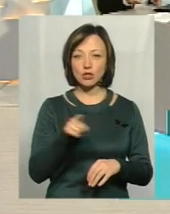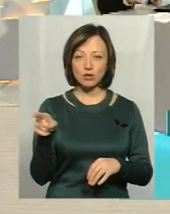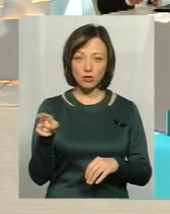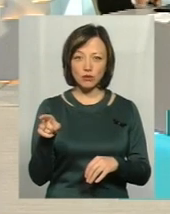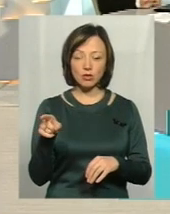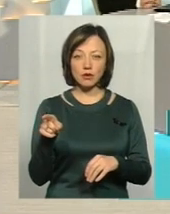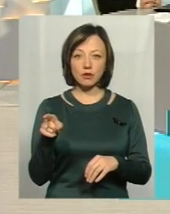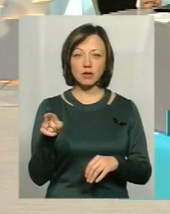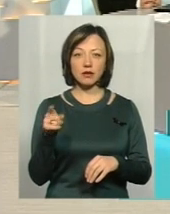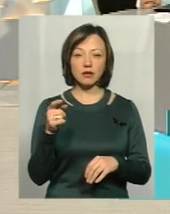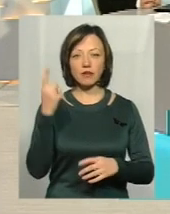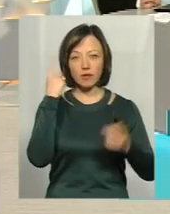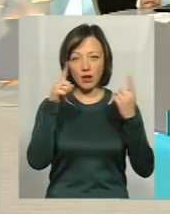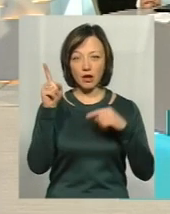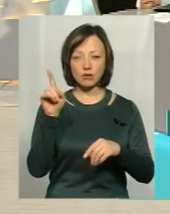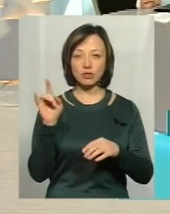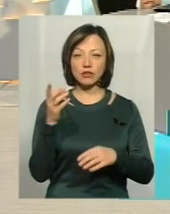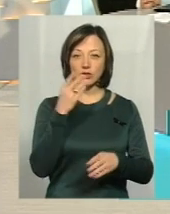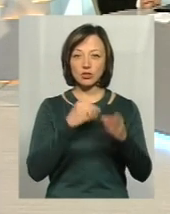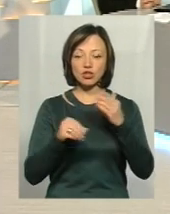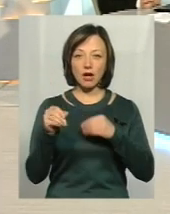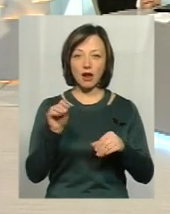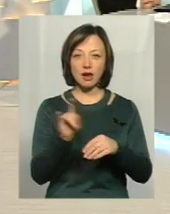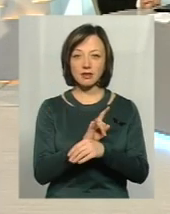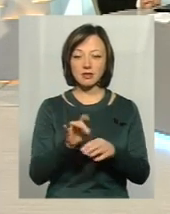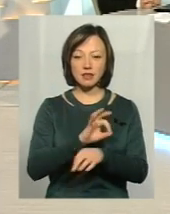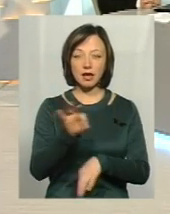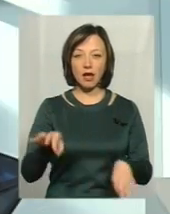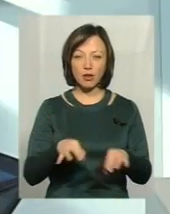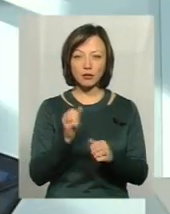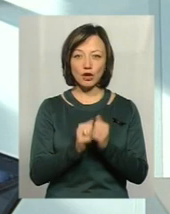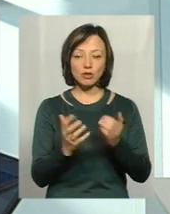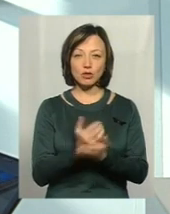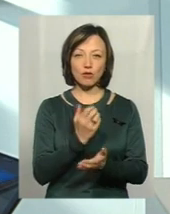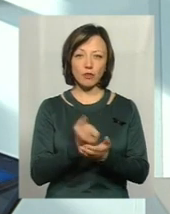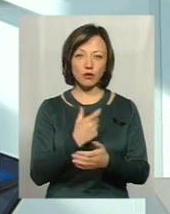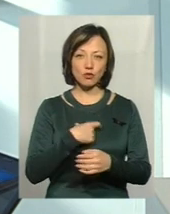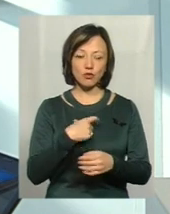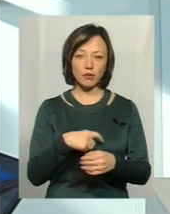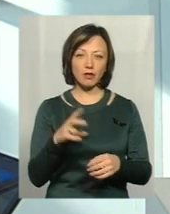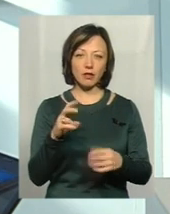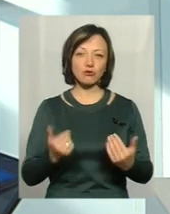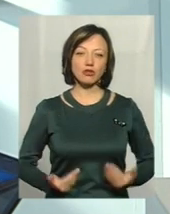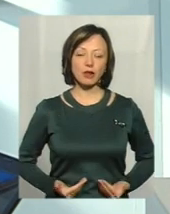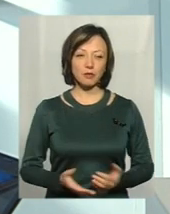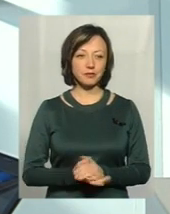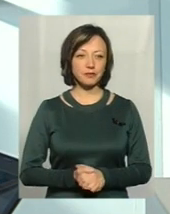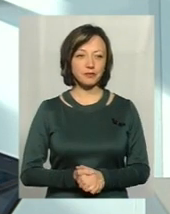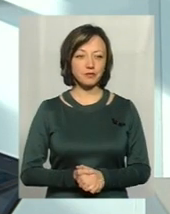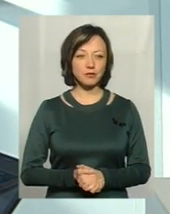вони вигадують шахрайські схеми і досить часто заробляють собі, можна сказати, на життя.